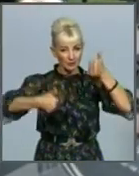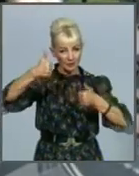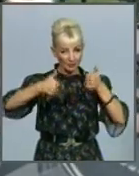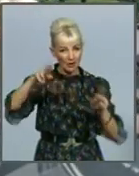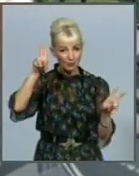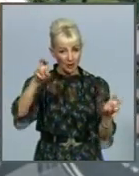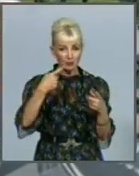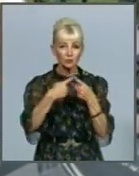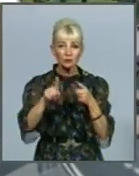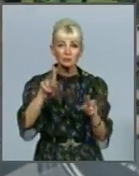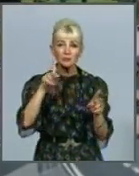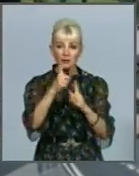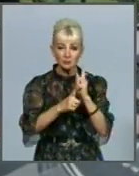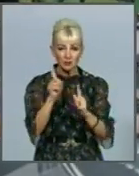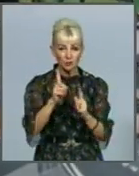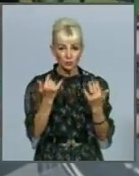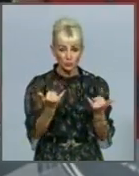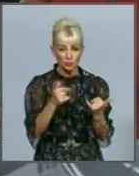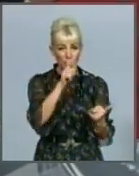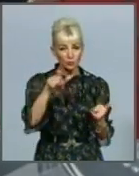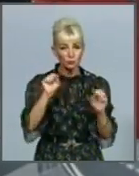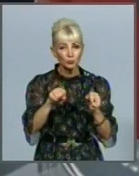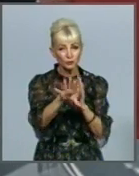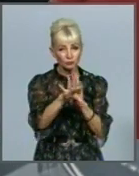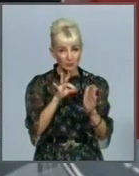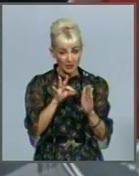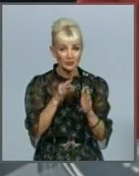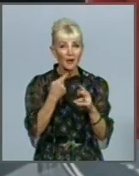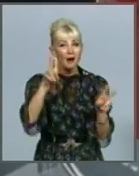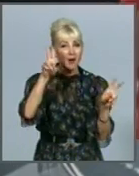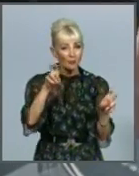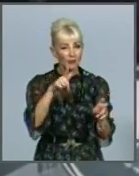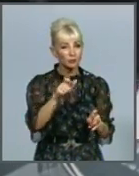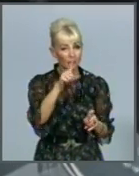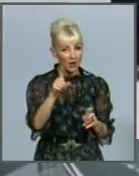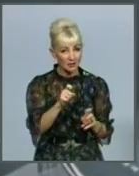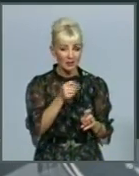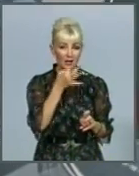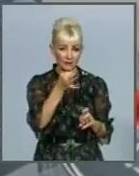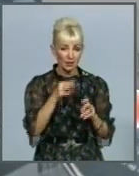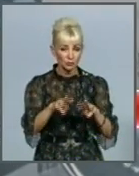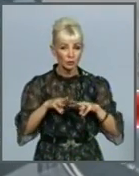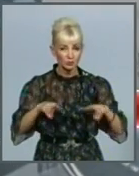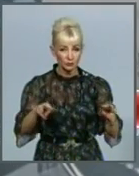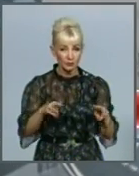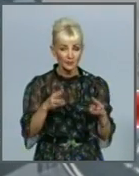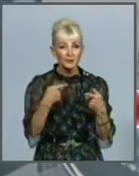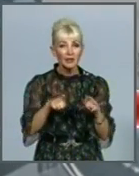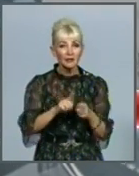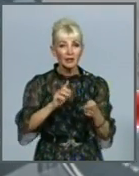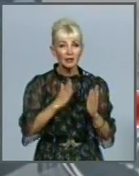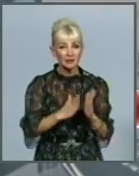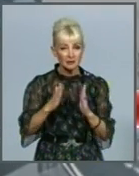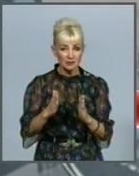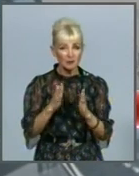Другою зміною стало те, що тепер споживачі можуть обирати постачальника газу, зазначають урядовці. Подібна система діє в